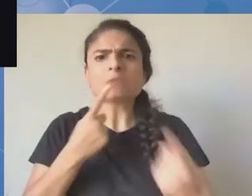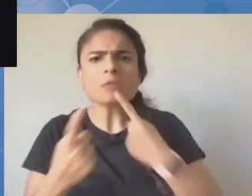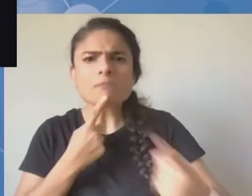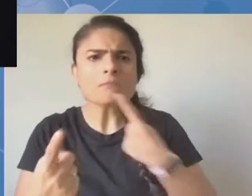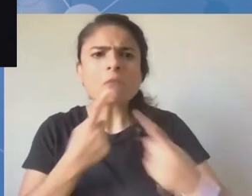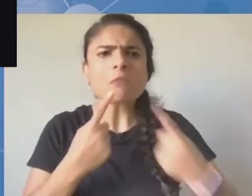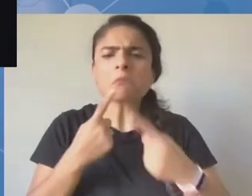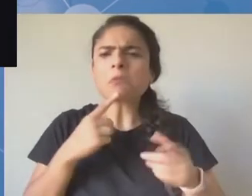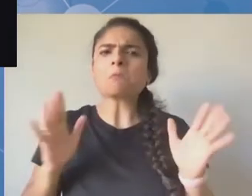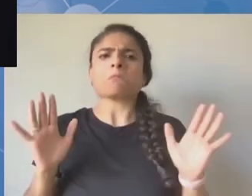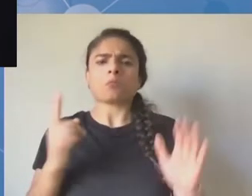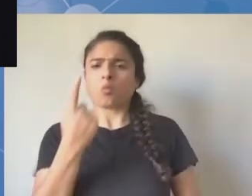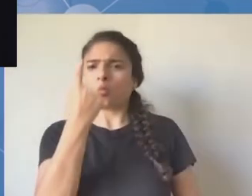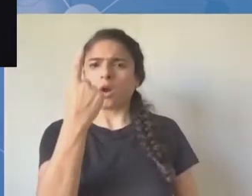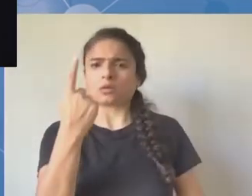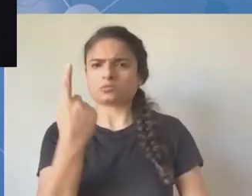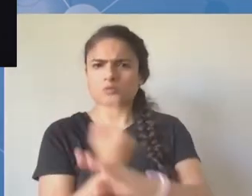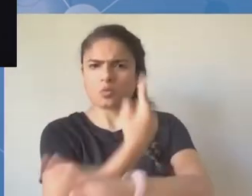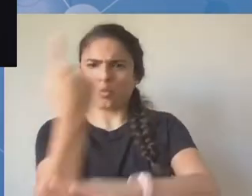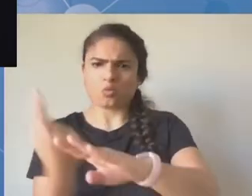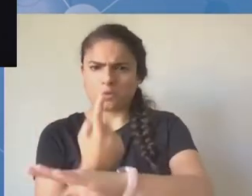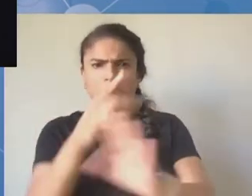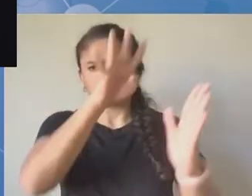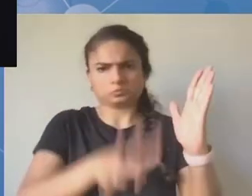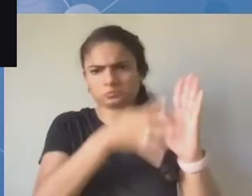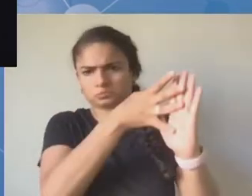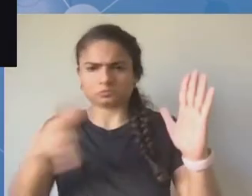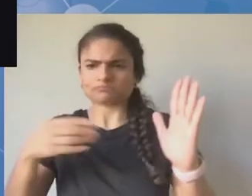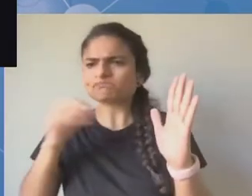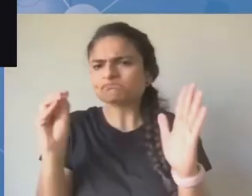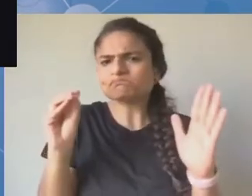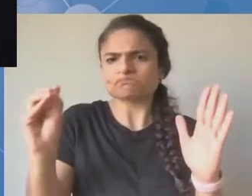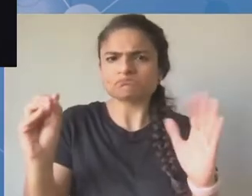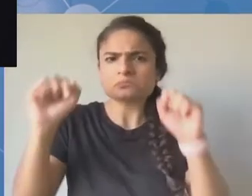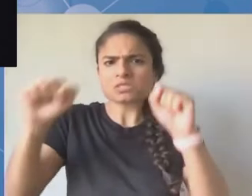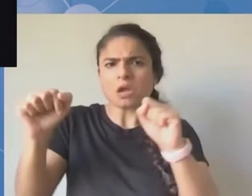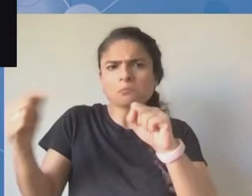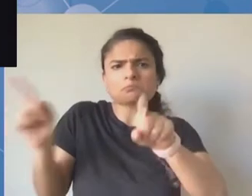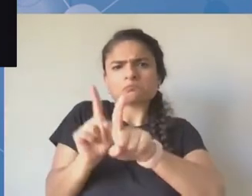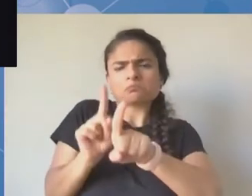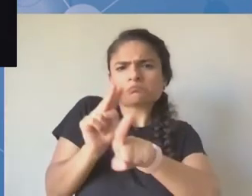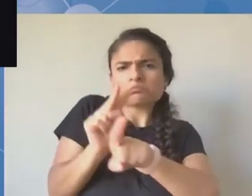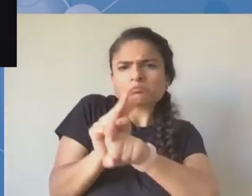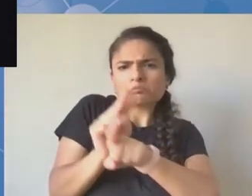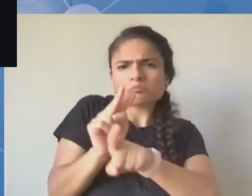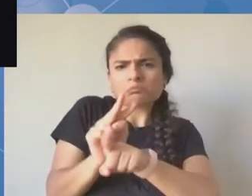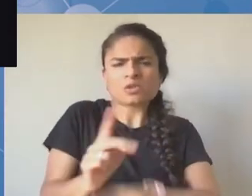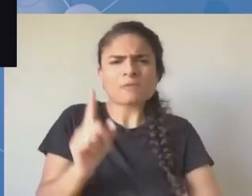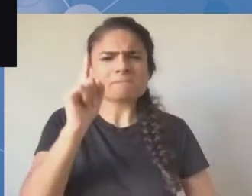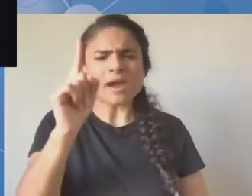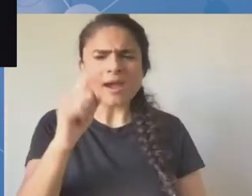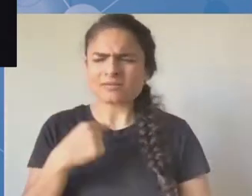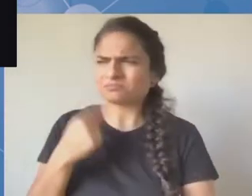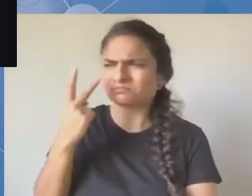I ja zarezerwowałam właśnie sobie taką godzinę na to, aby przeprowadzić dyskusję na temat